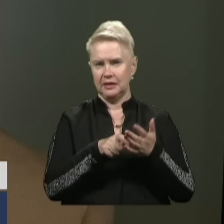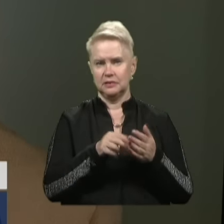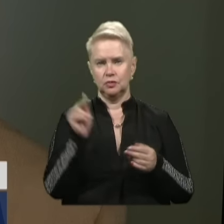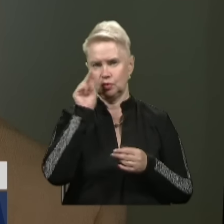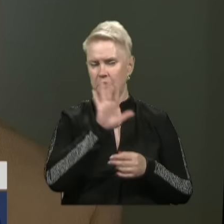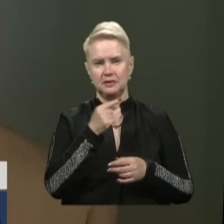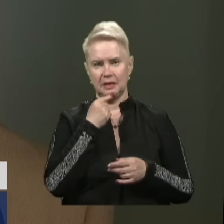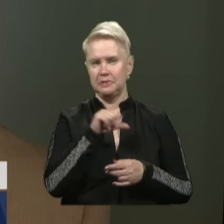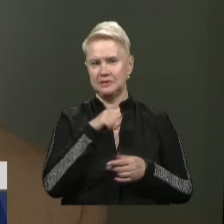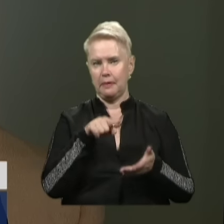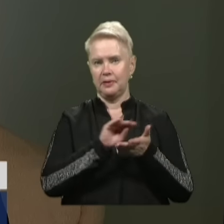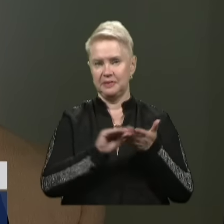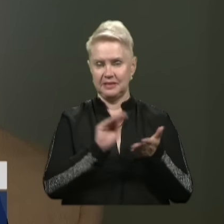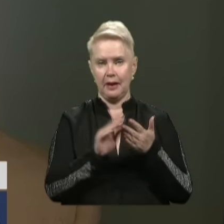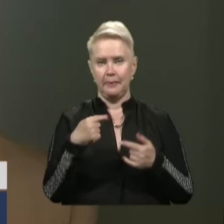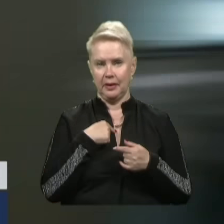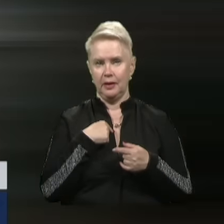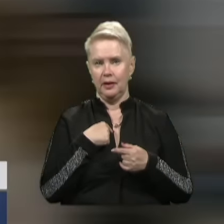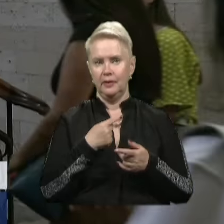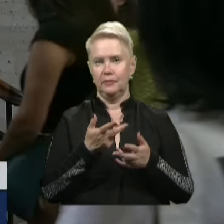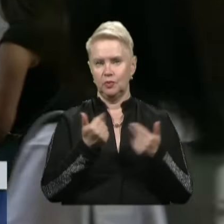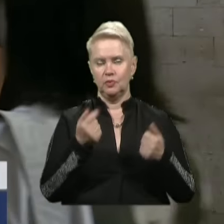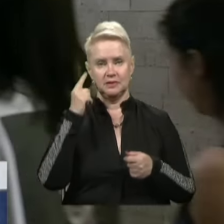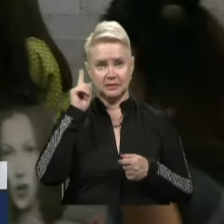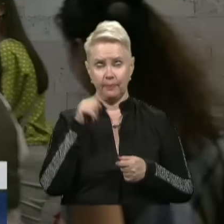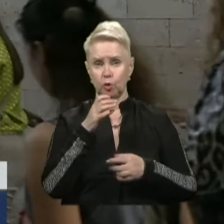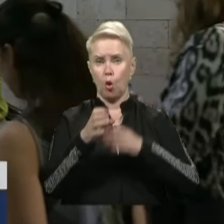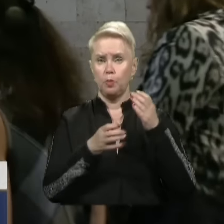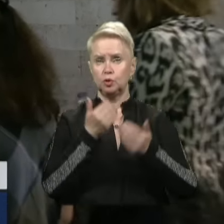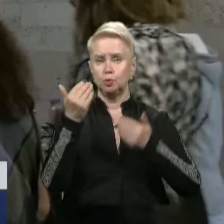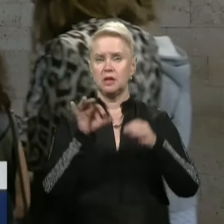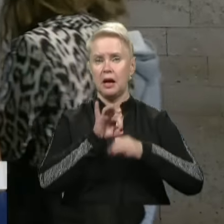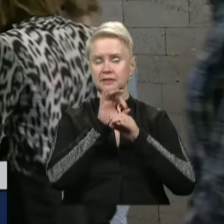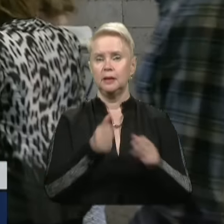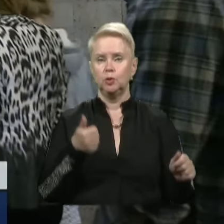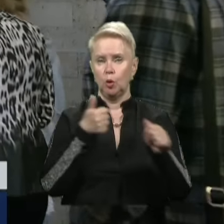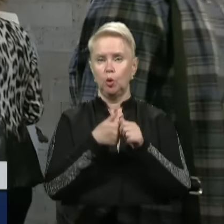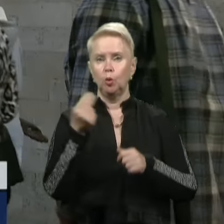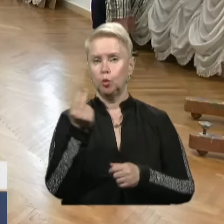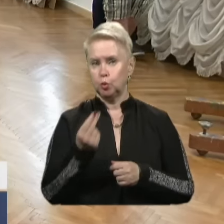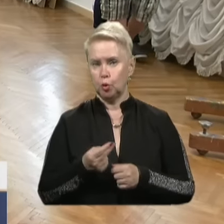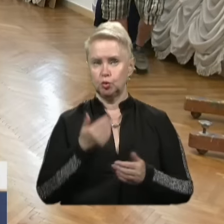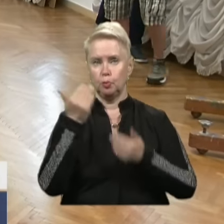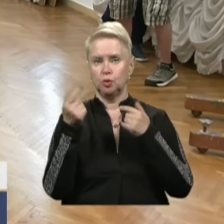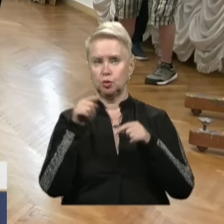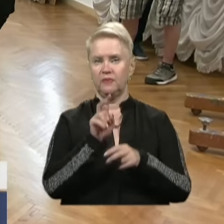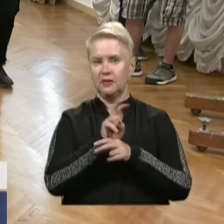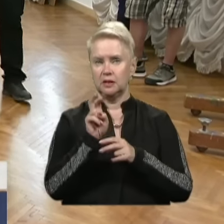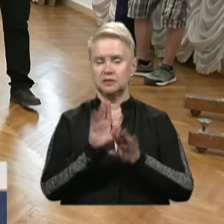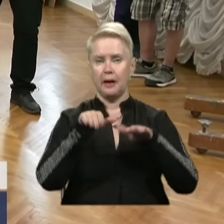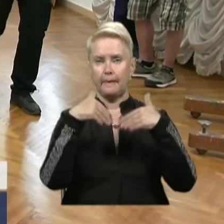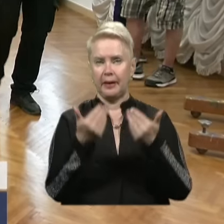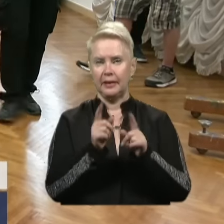тому що ми самі їх писали і, звісно, ми їх добре знали. До міжнародної музейної акції доєднався і художній музей. Тут відвідувачам